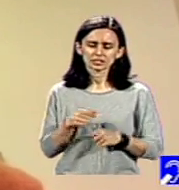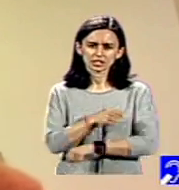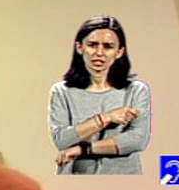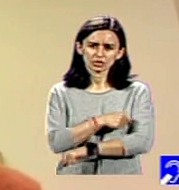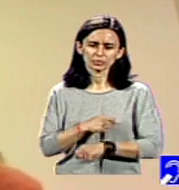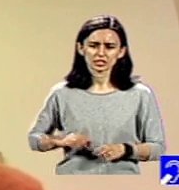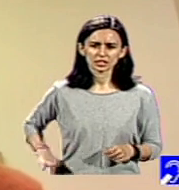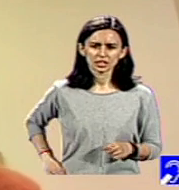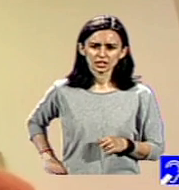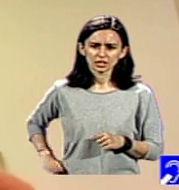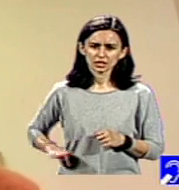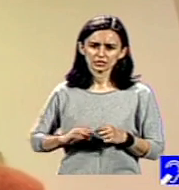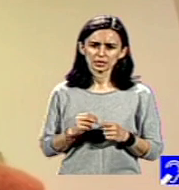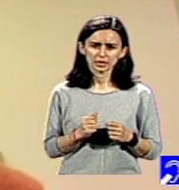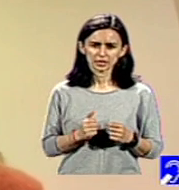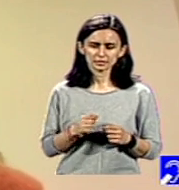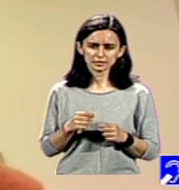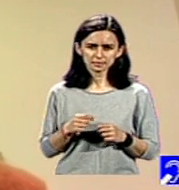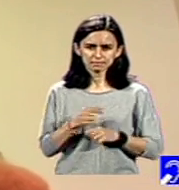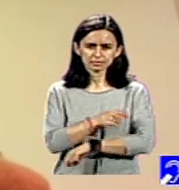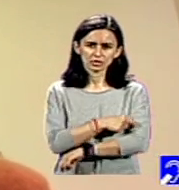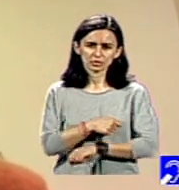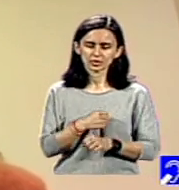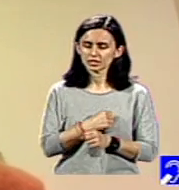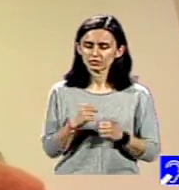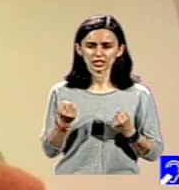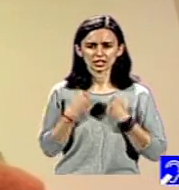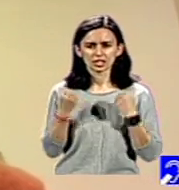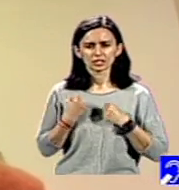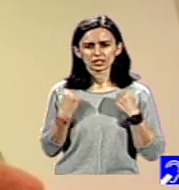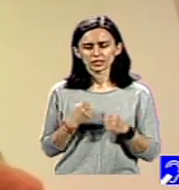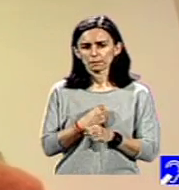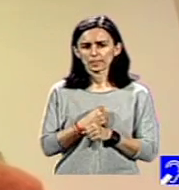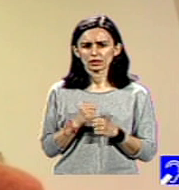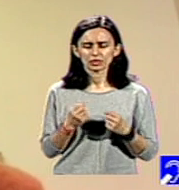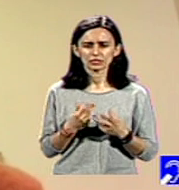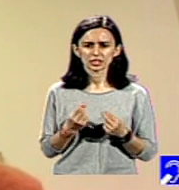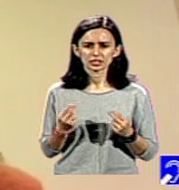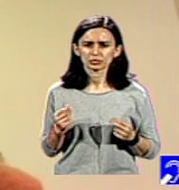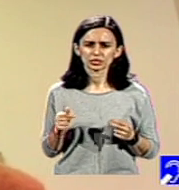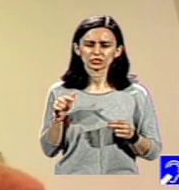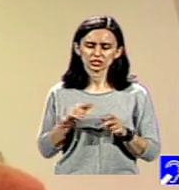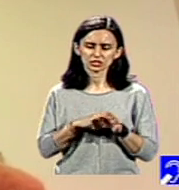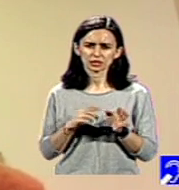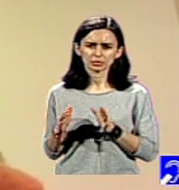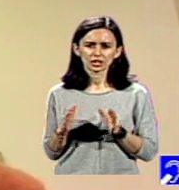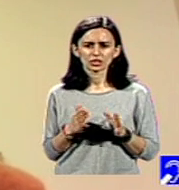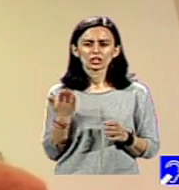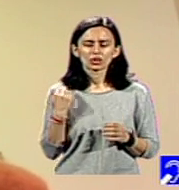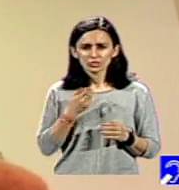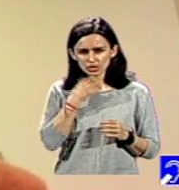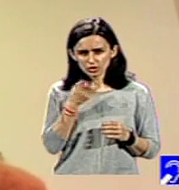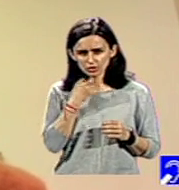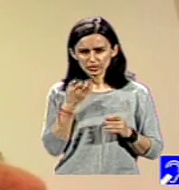EDF-ului, ei sunt o comisie foarte activă, chiar și în această perioadă de pandemie, au avut multe conferințe online